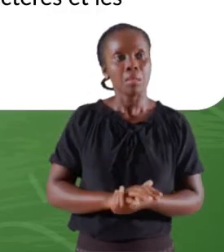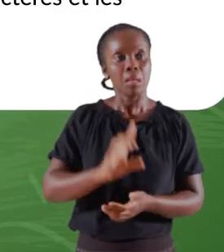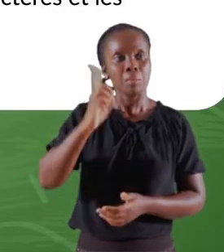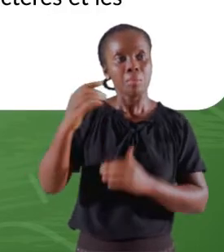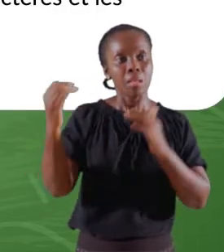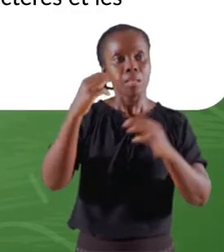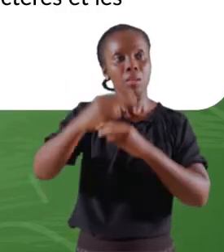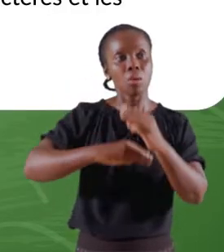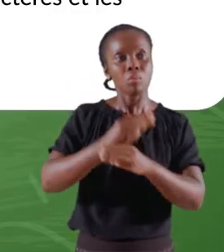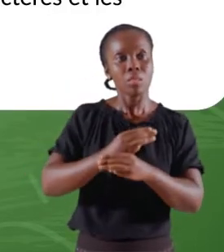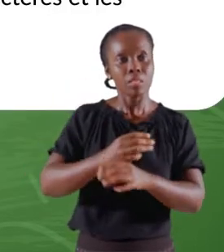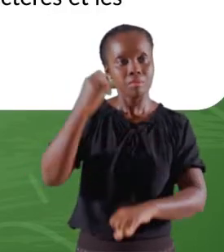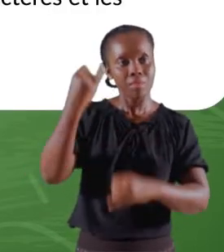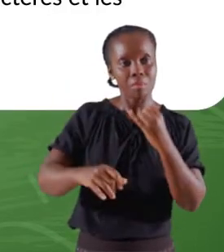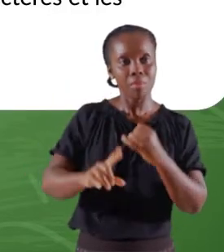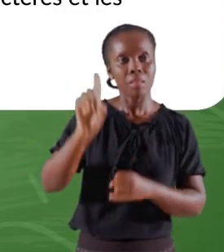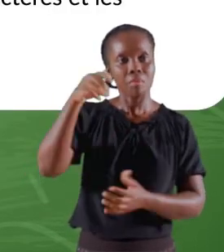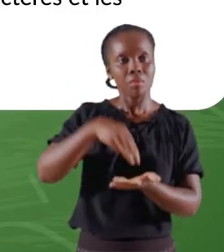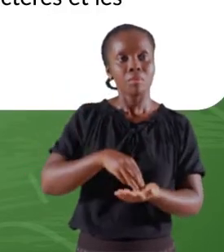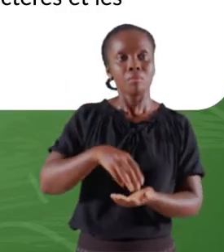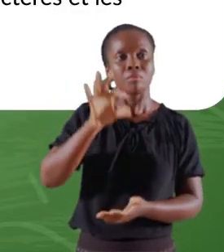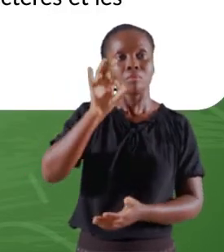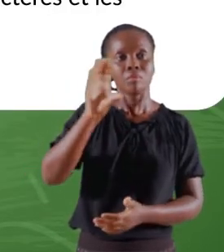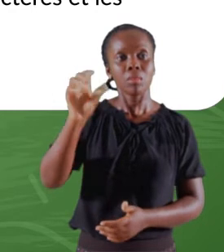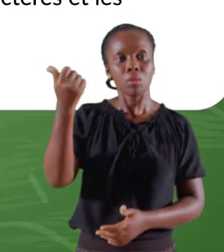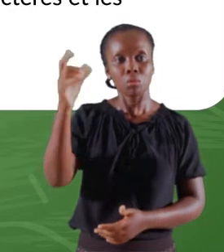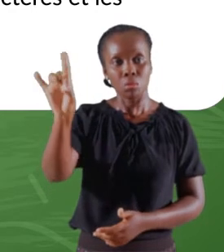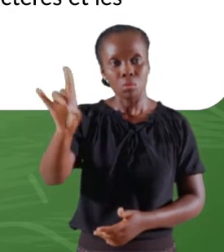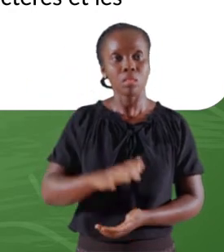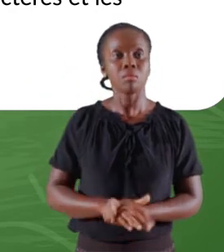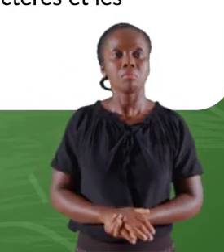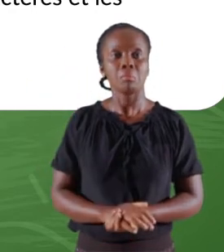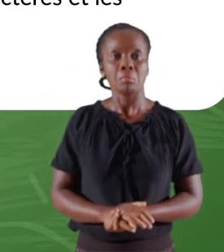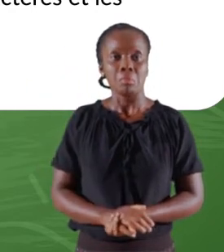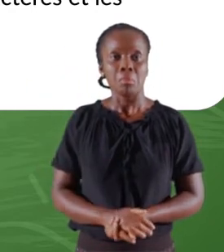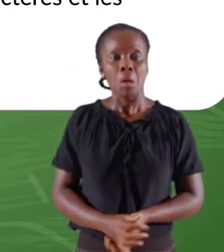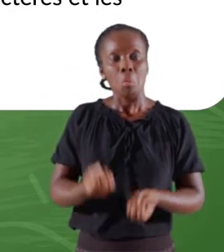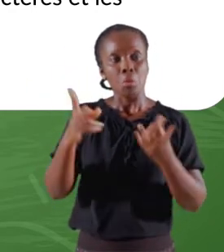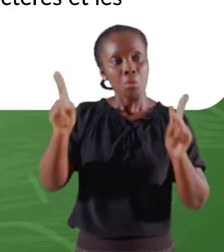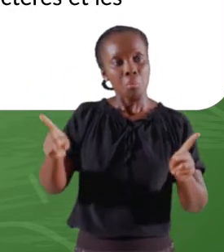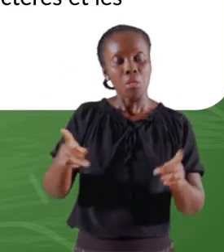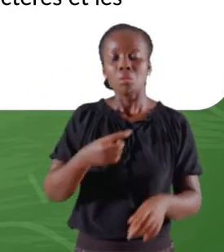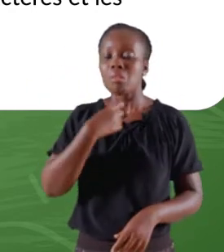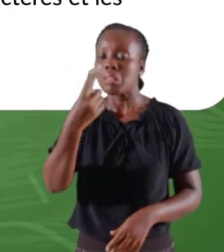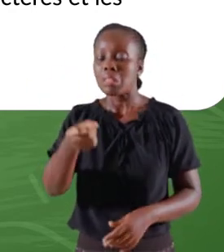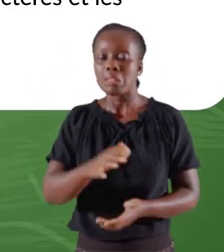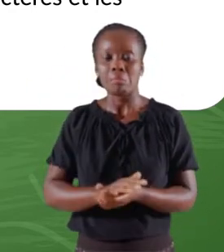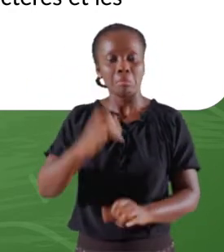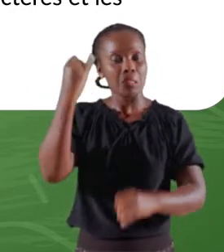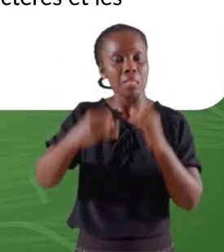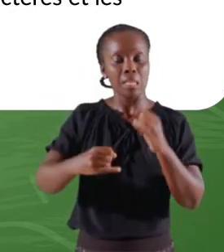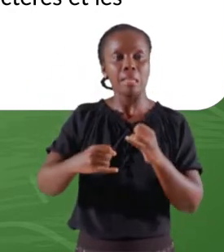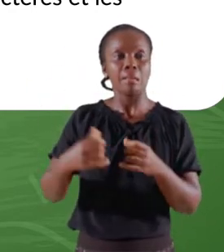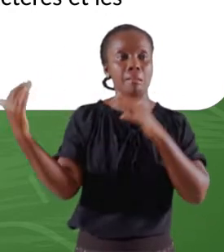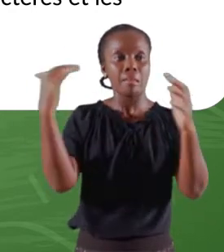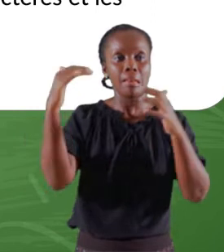Guerre mondiale s'est achevée en 1918 sur une note selon laquelle elle est la « Deux des